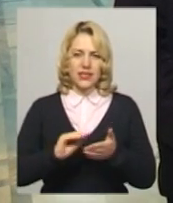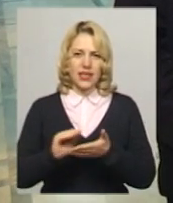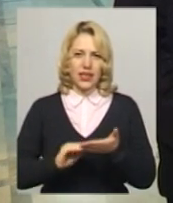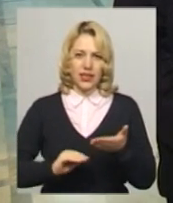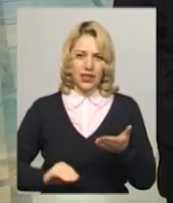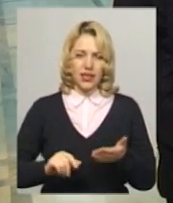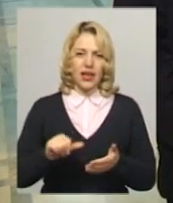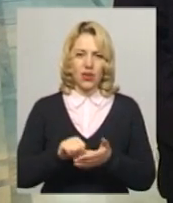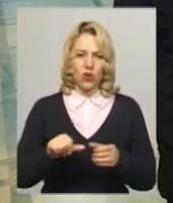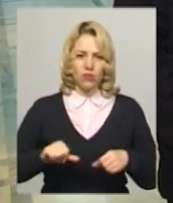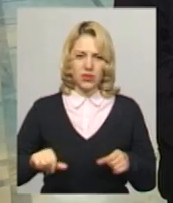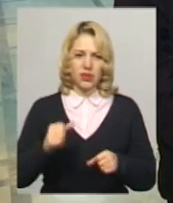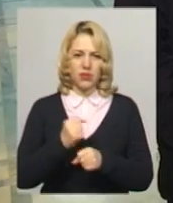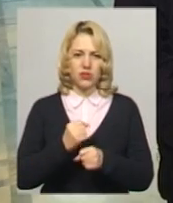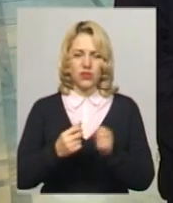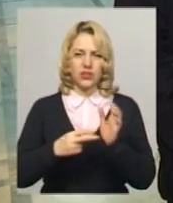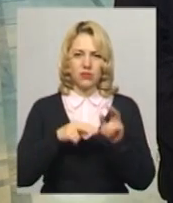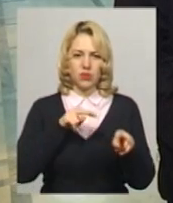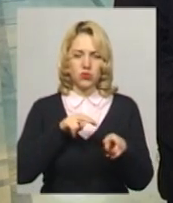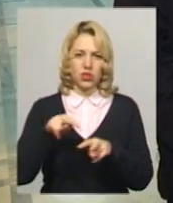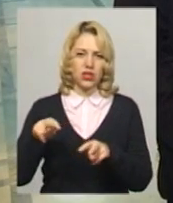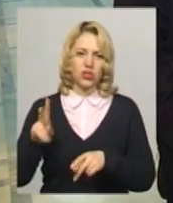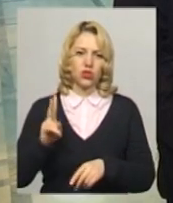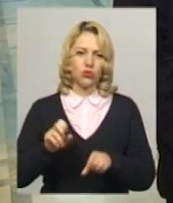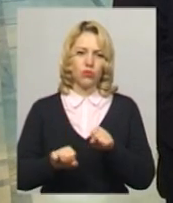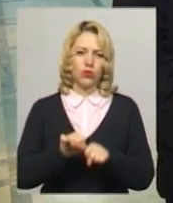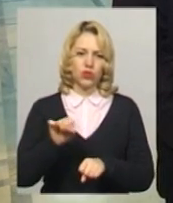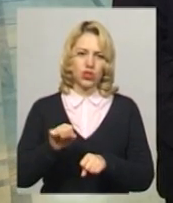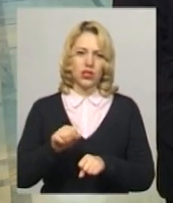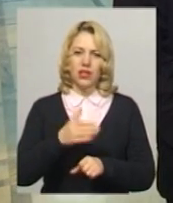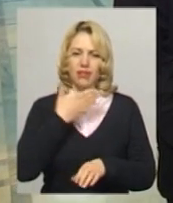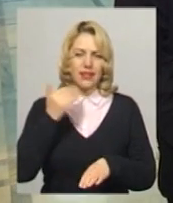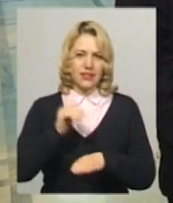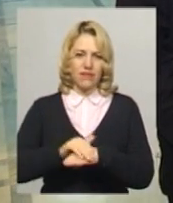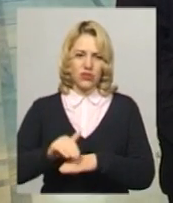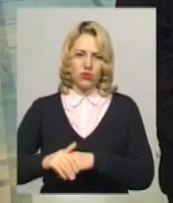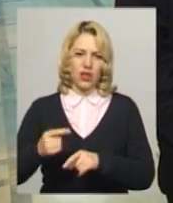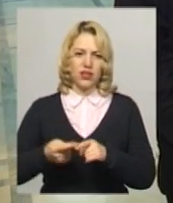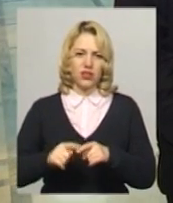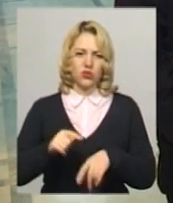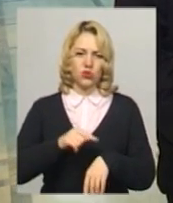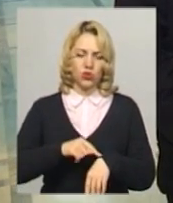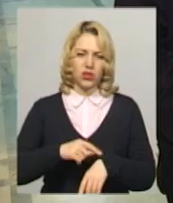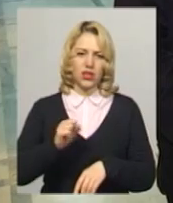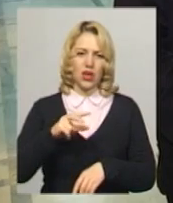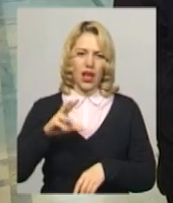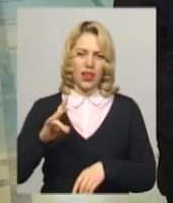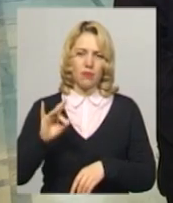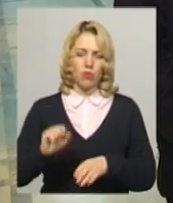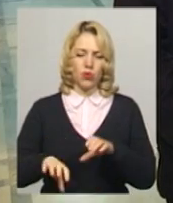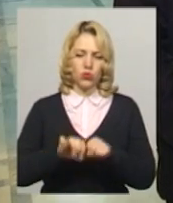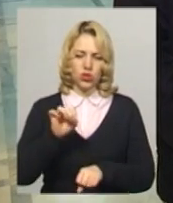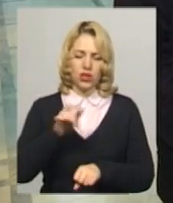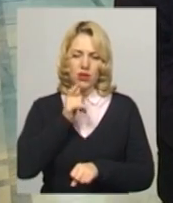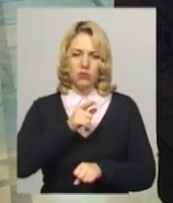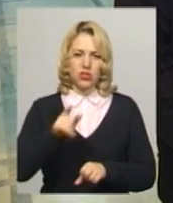комісії, тут працювало сім спостерігачів, які порушень за день не зафіксували на цю годину. Але про порушення під